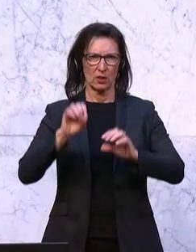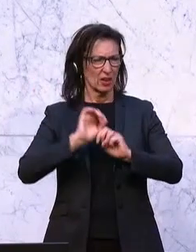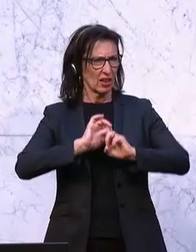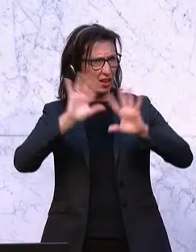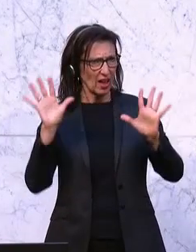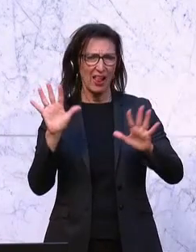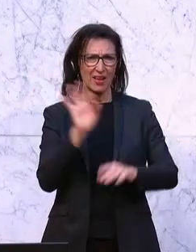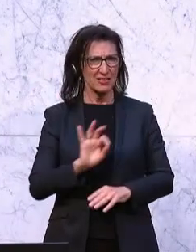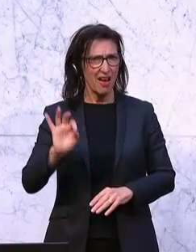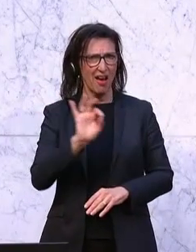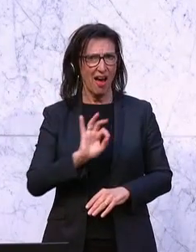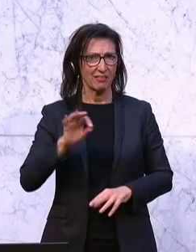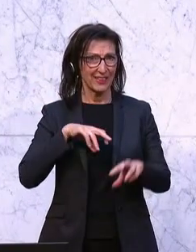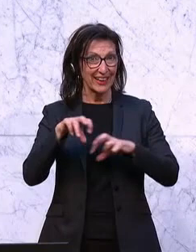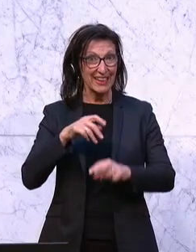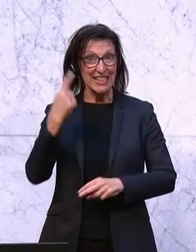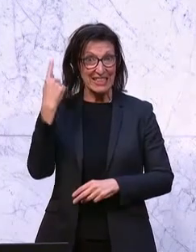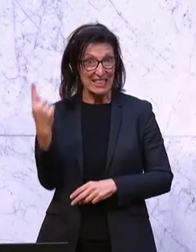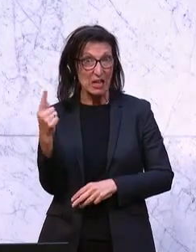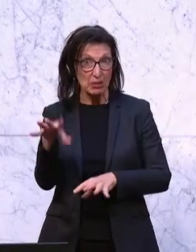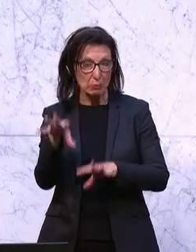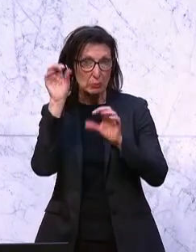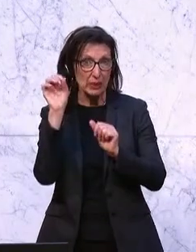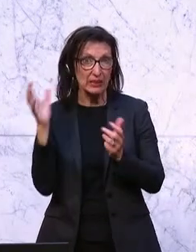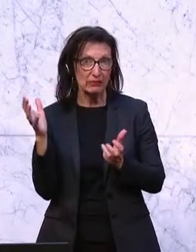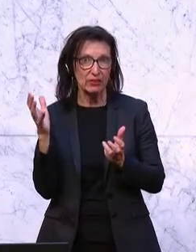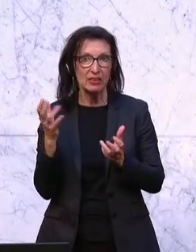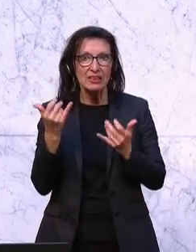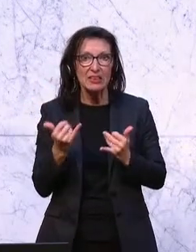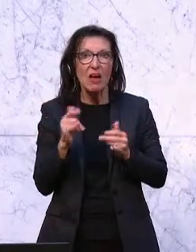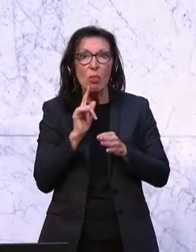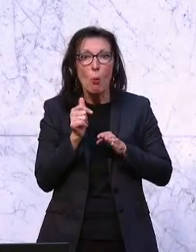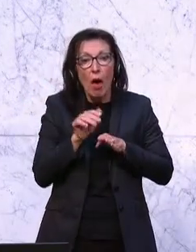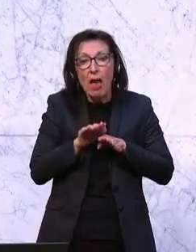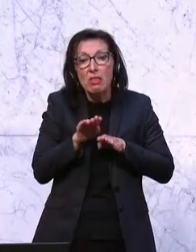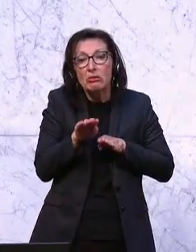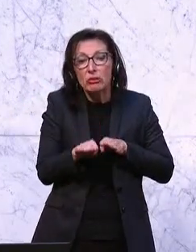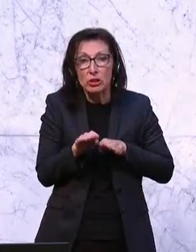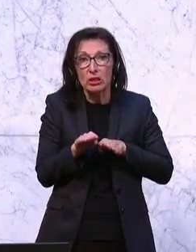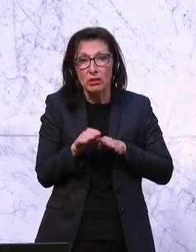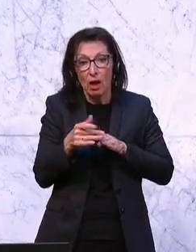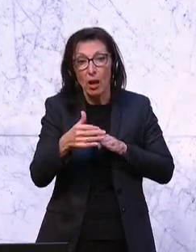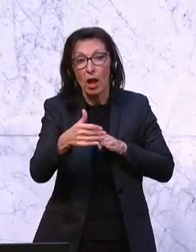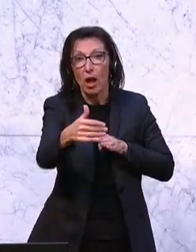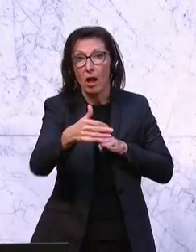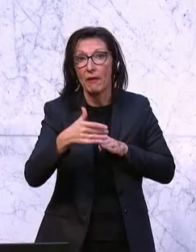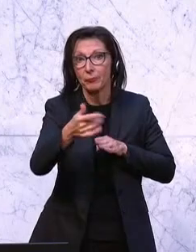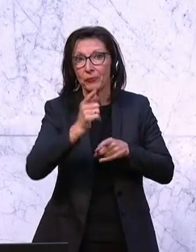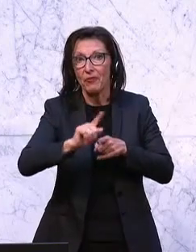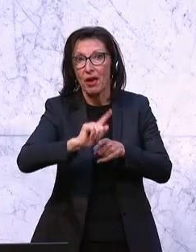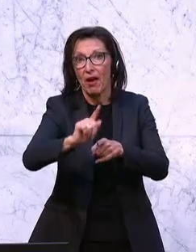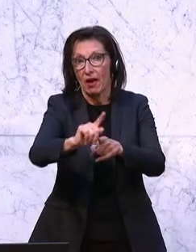darauf, man hat selbst von der Regierung erkannt, man ist erst den ersten Schritt gegangen, und es fehlen noch weitere. Und